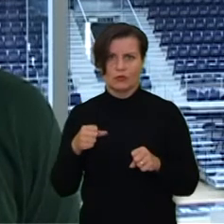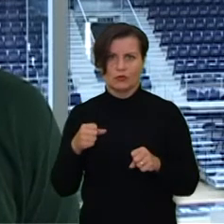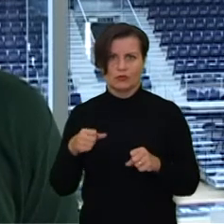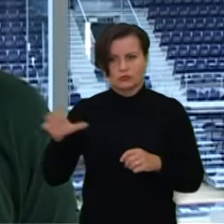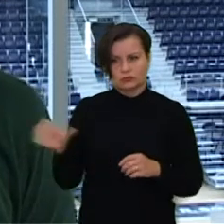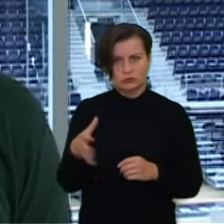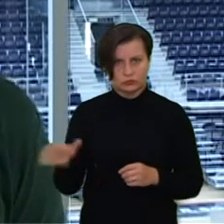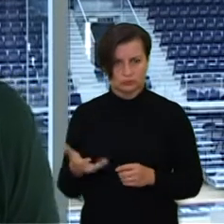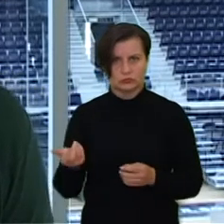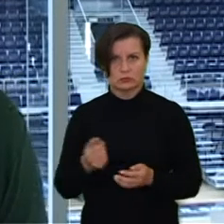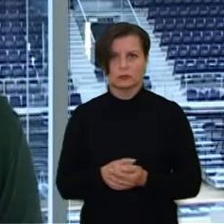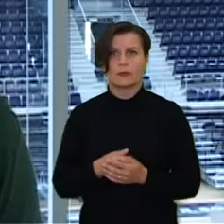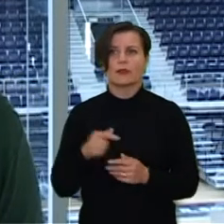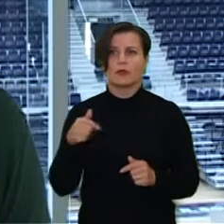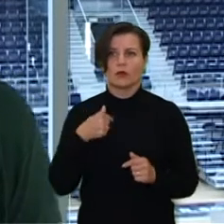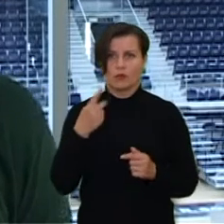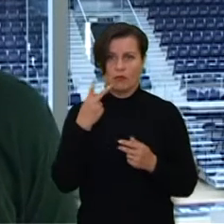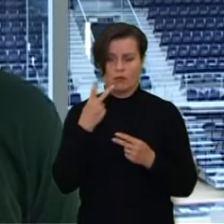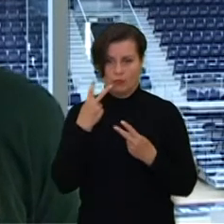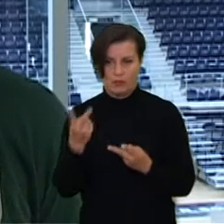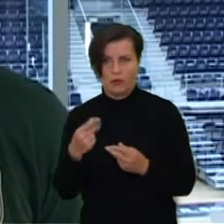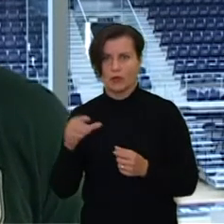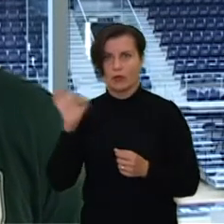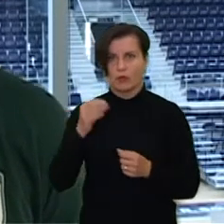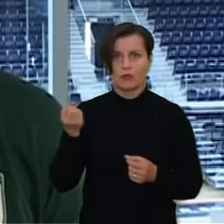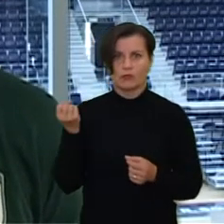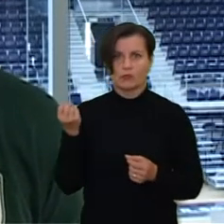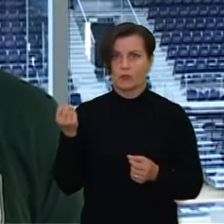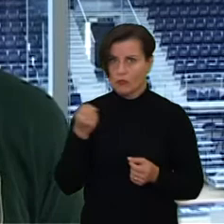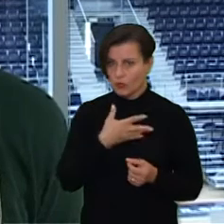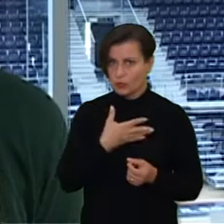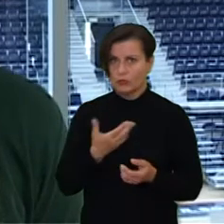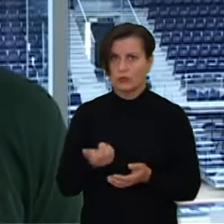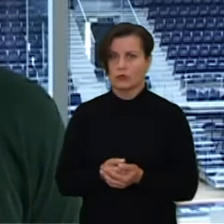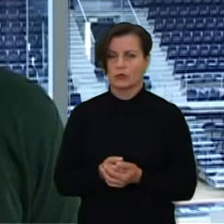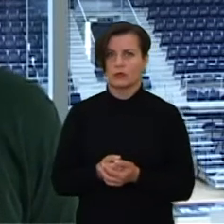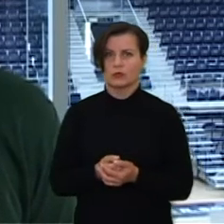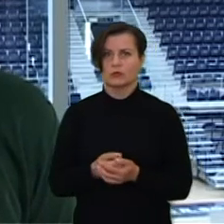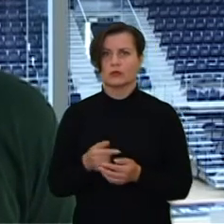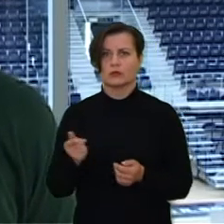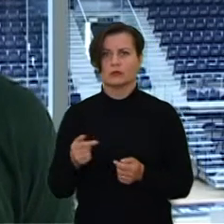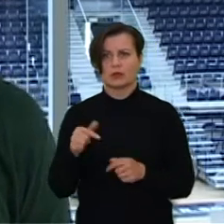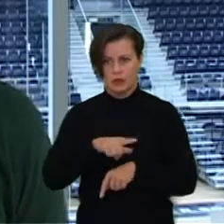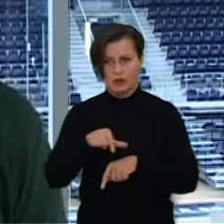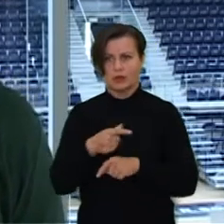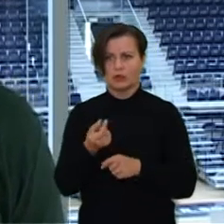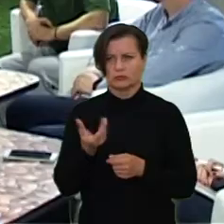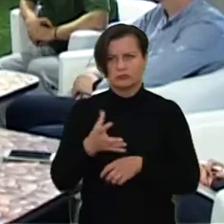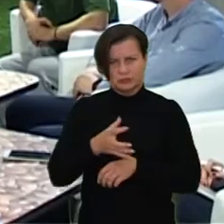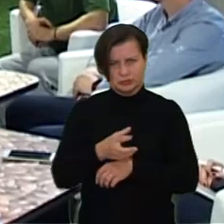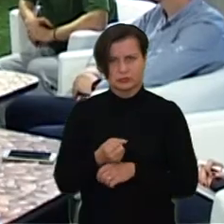Nu, šiaip, jeigu mes parodysim, ką mokam, aišku, to laiko pasirušimui. Kaip visada trūksta,